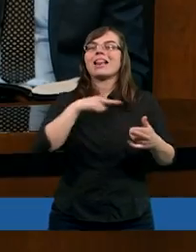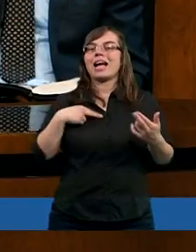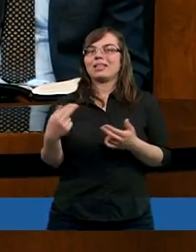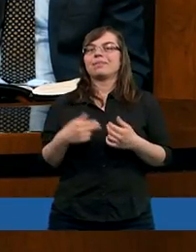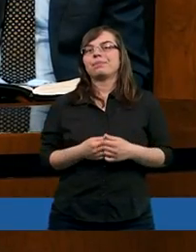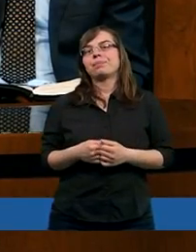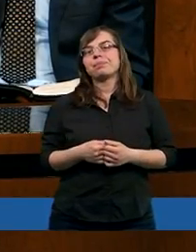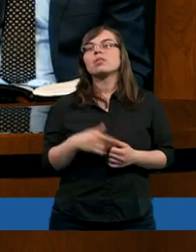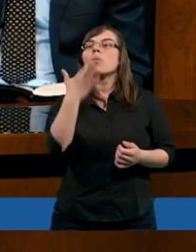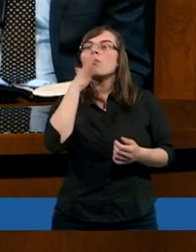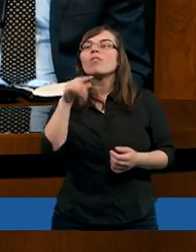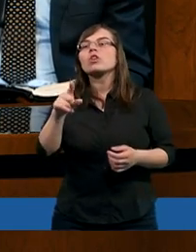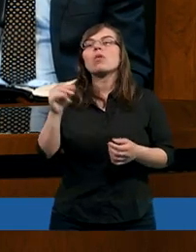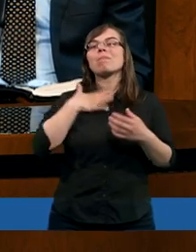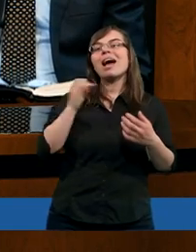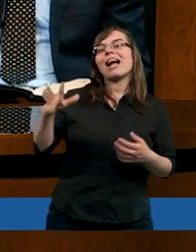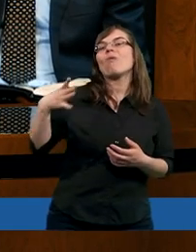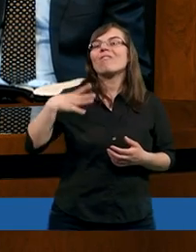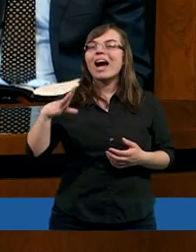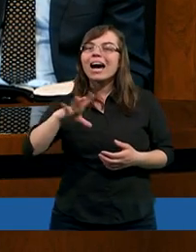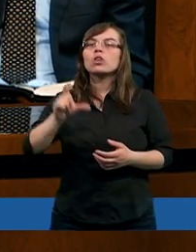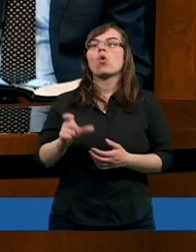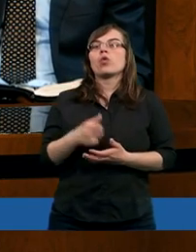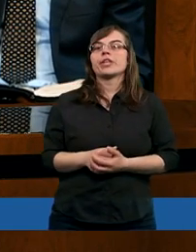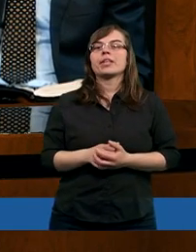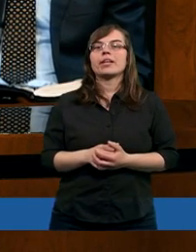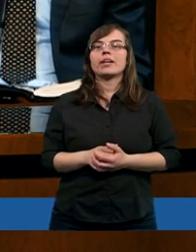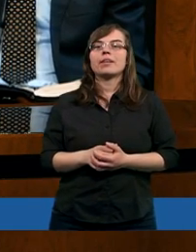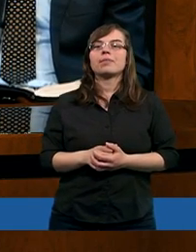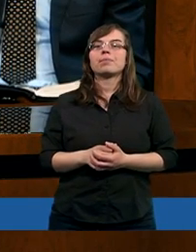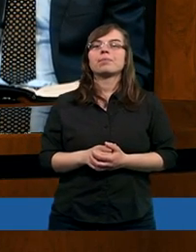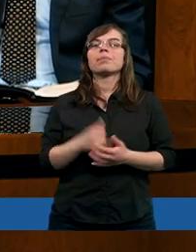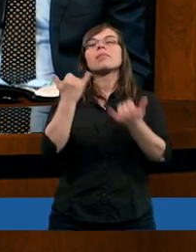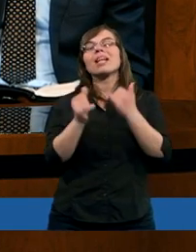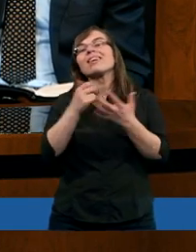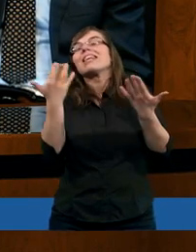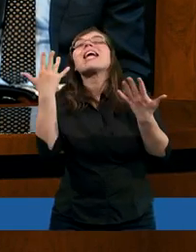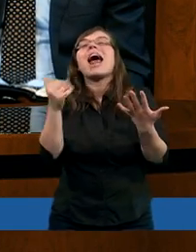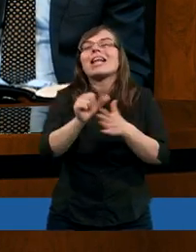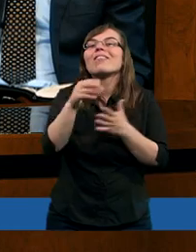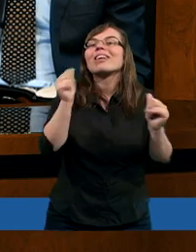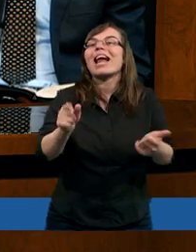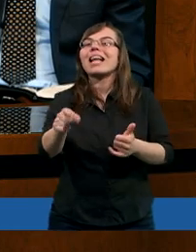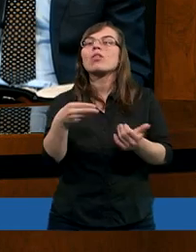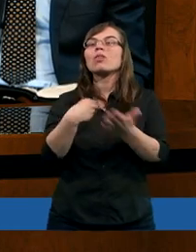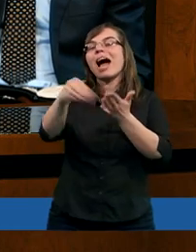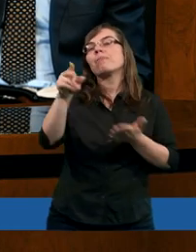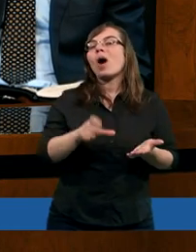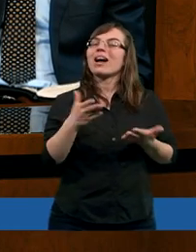Mówi się, że coś ma taką wartość, ile jesteśmy w stanie za co zapłacić?